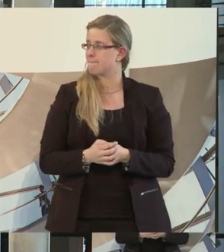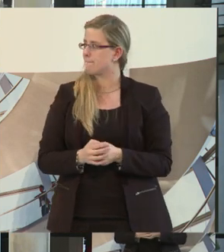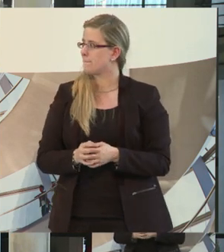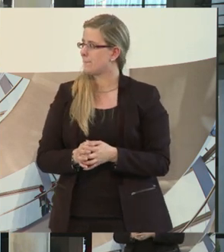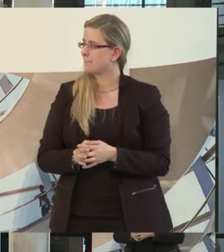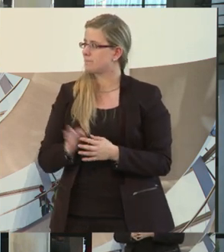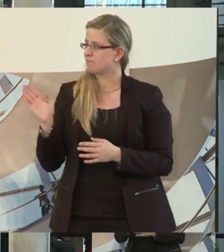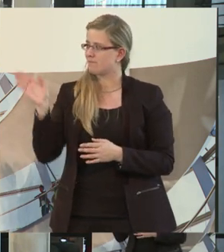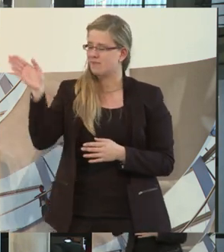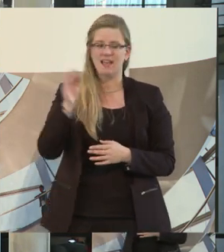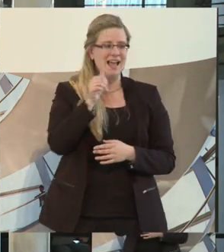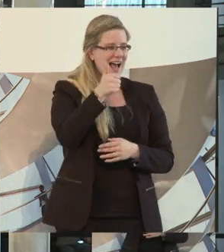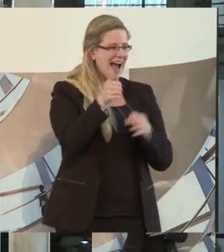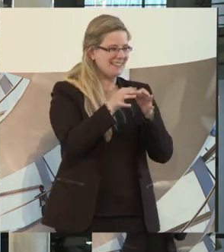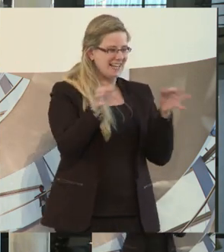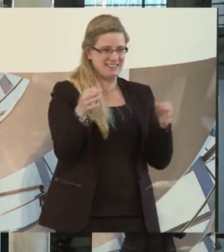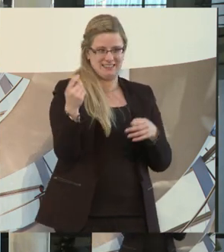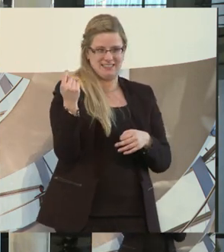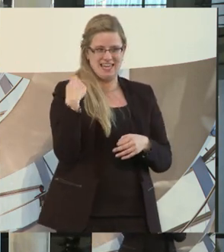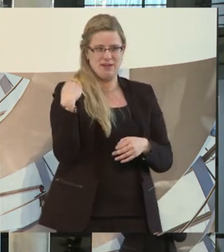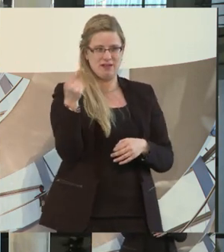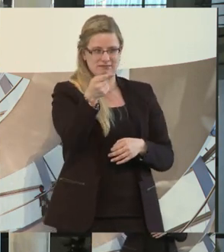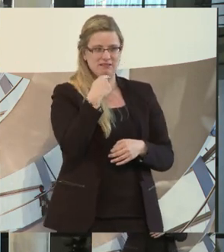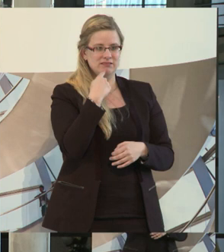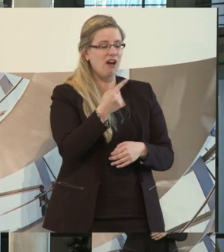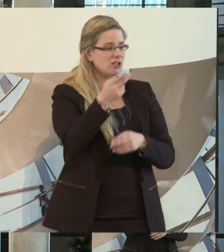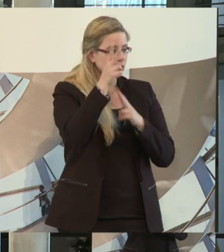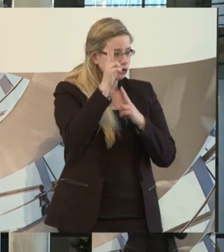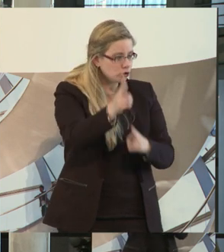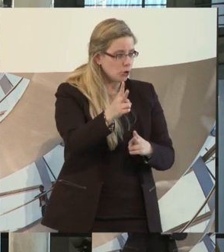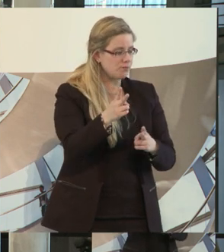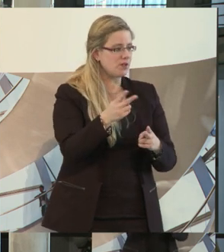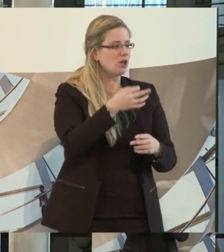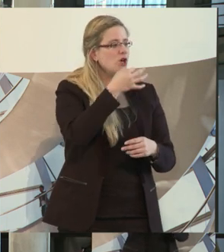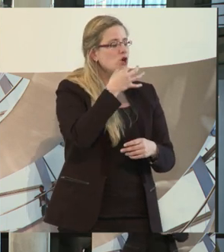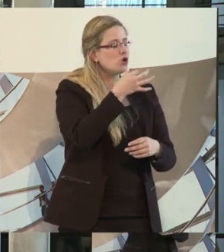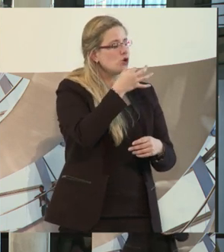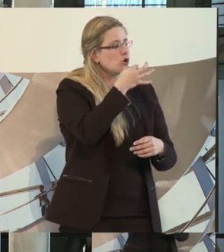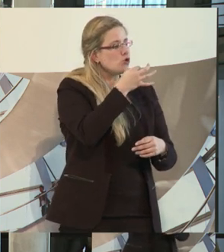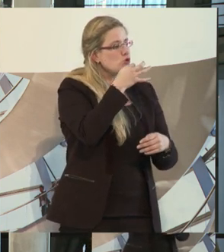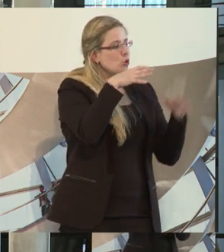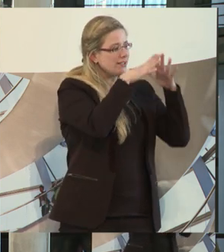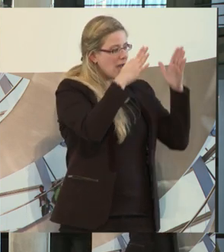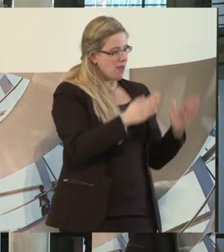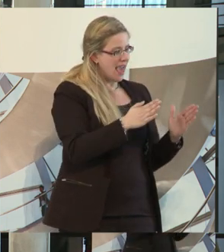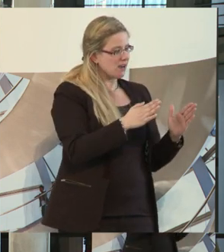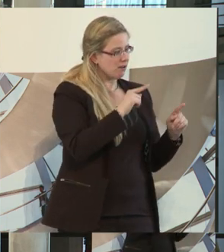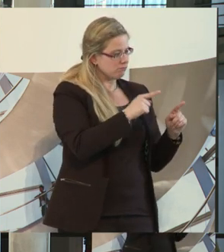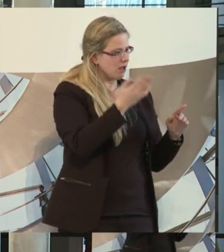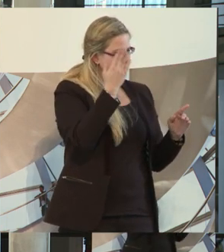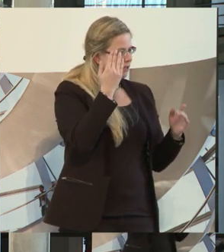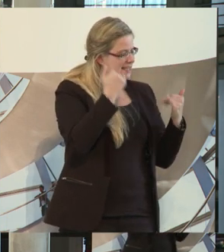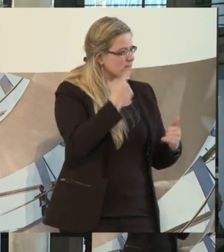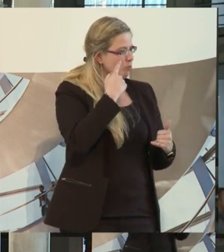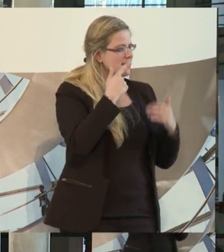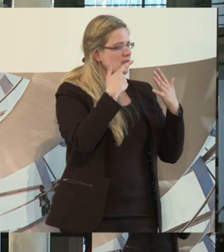Einen Satz möchte ich noch dazu sagen. Das, was Sie gesagt haben, ist vollkommen richtig. In der Jugendherberge in Brüggen, wo wir angefangen haben, arbeiten im Moment sieben Menschen mit